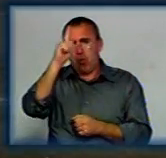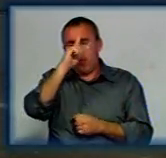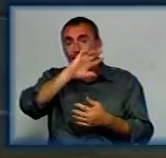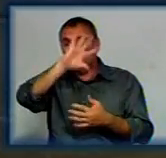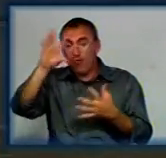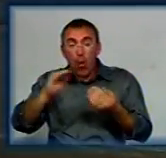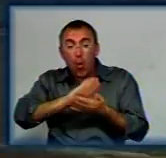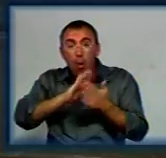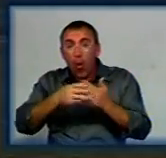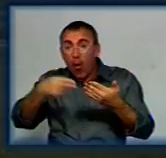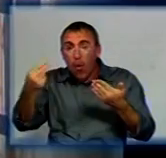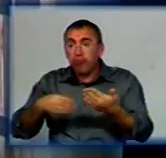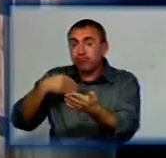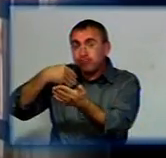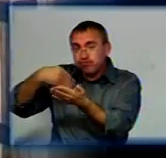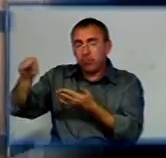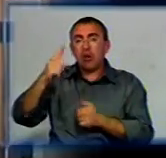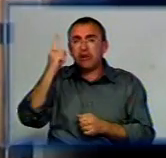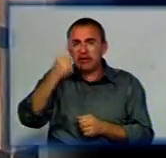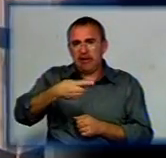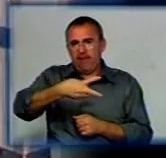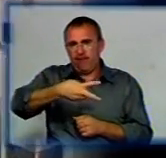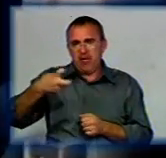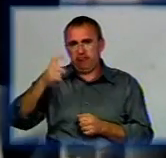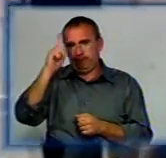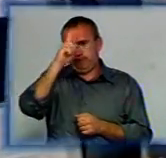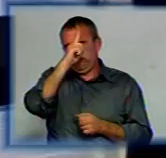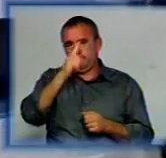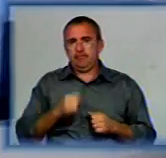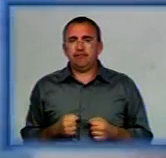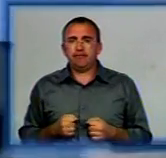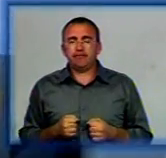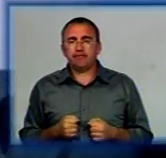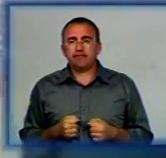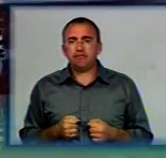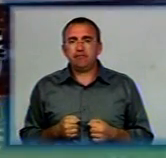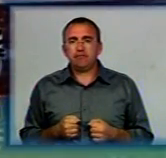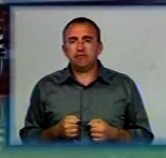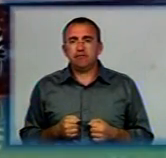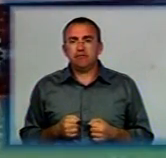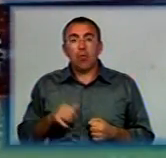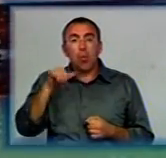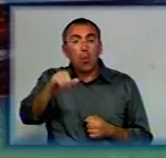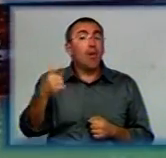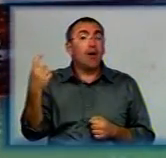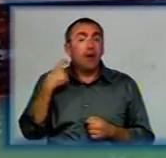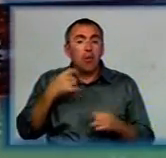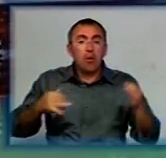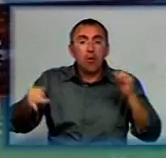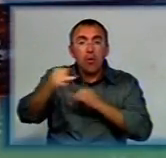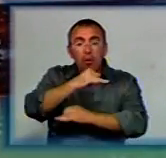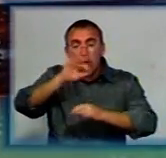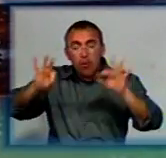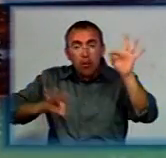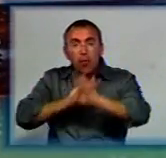контрактом передбачено закупити їх 1200. Ірина Дєдушова, Микола Головко. День за днем. У Кіровограді обговорили проєкт